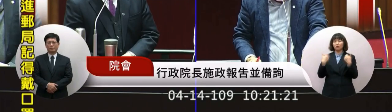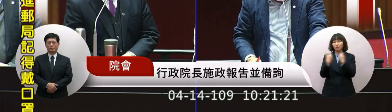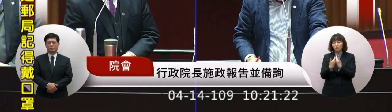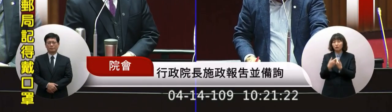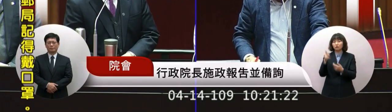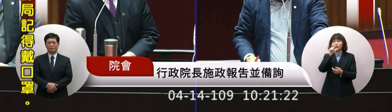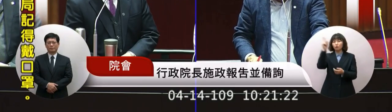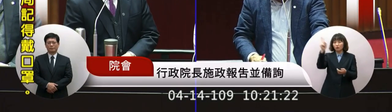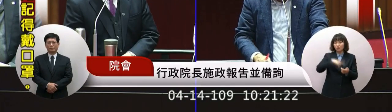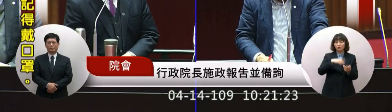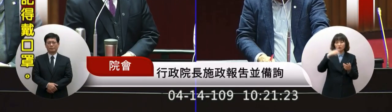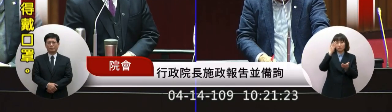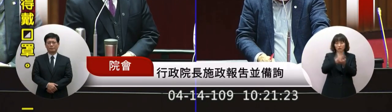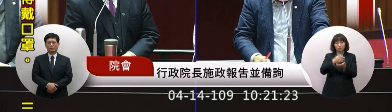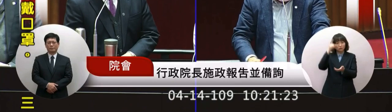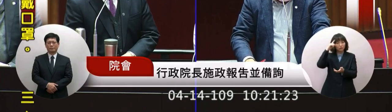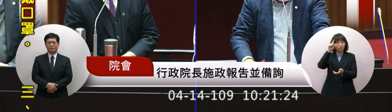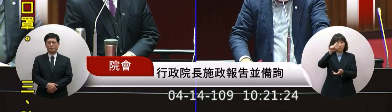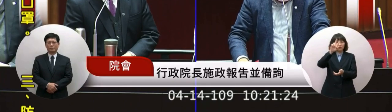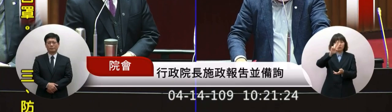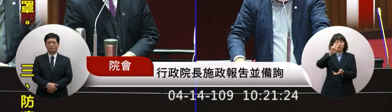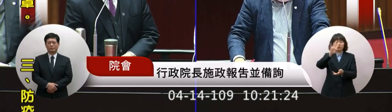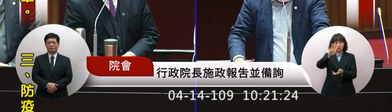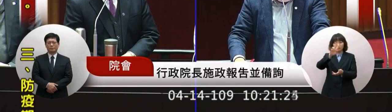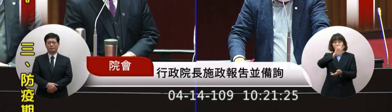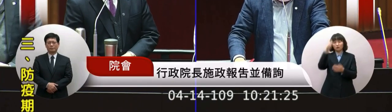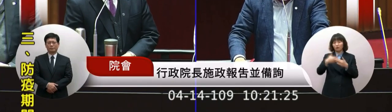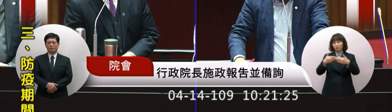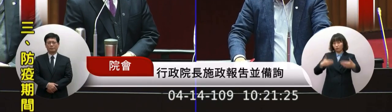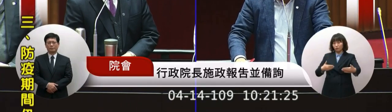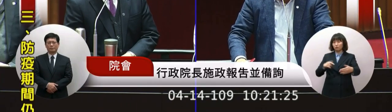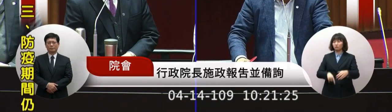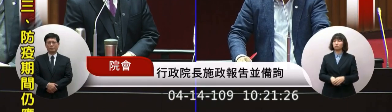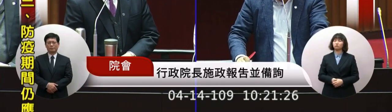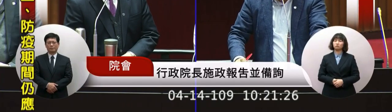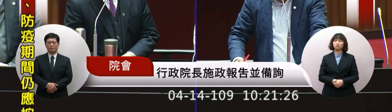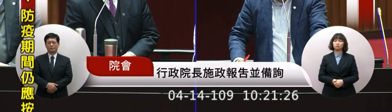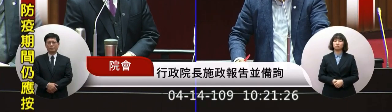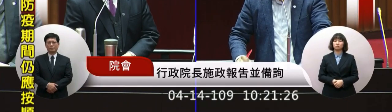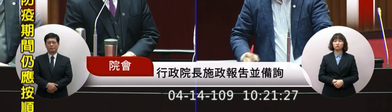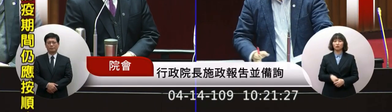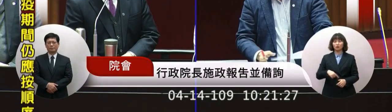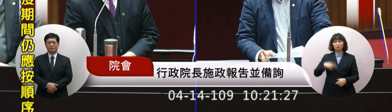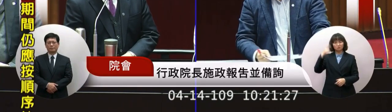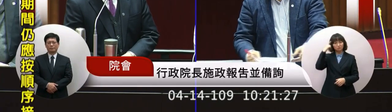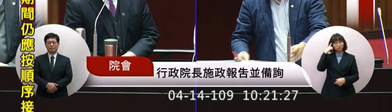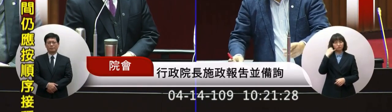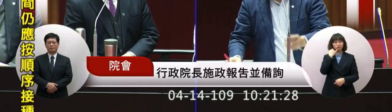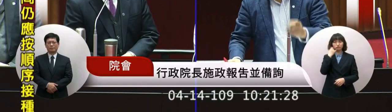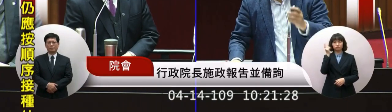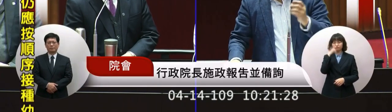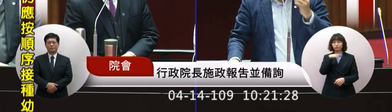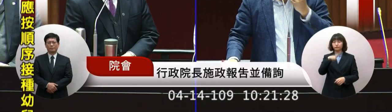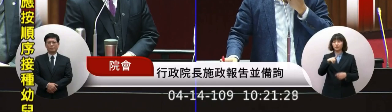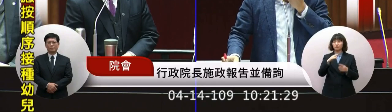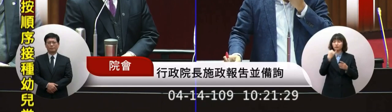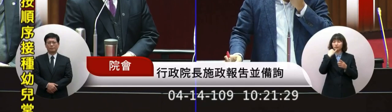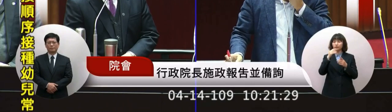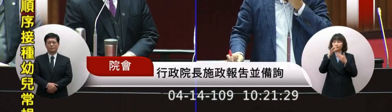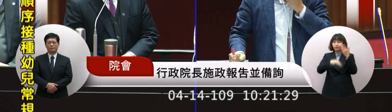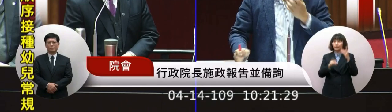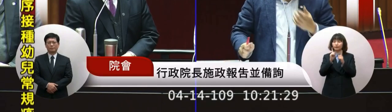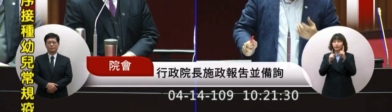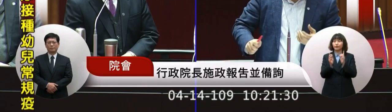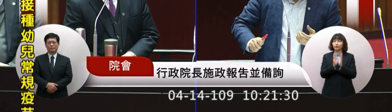十四天所以院長我我會覺得這個我們有沒有可能來放